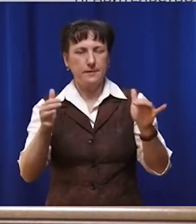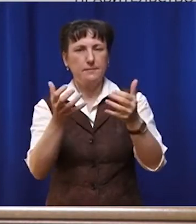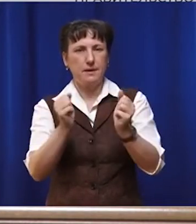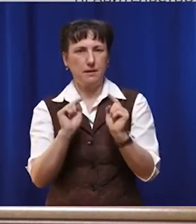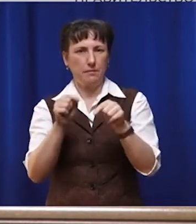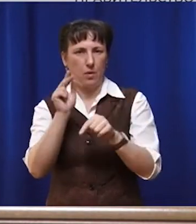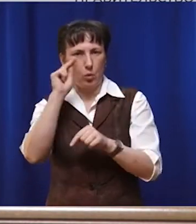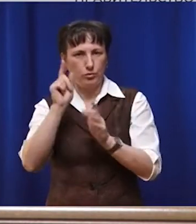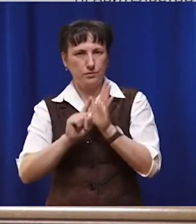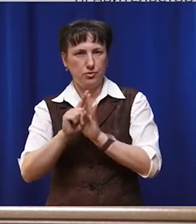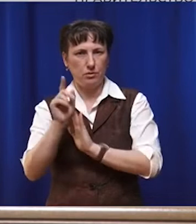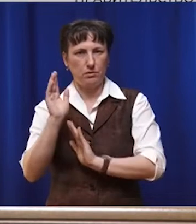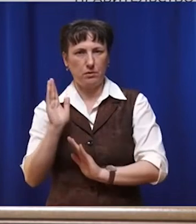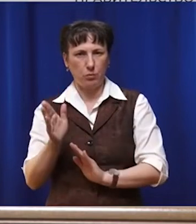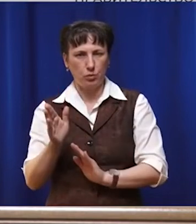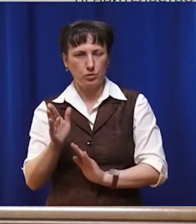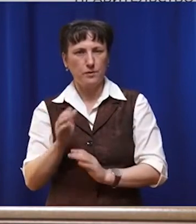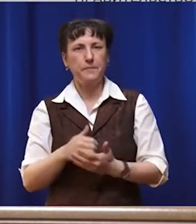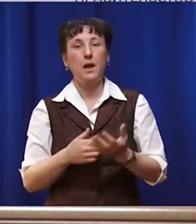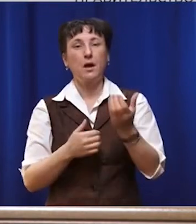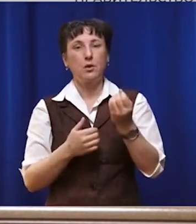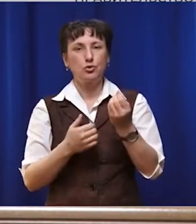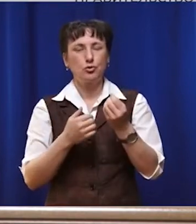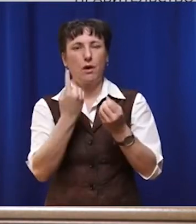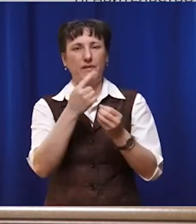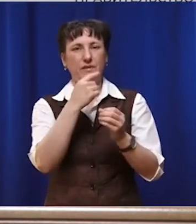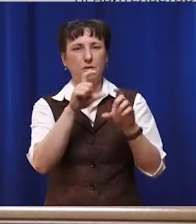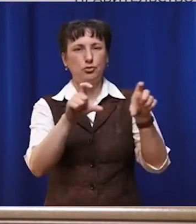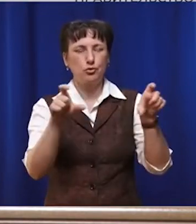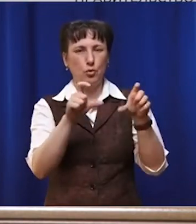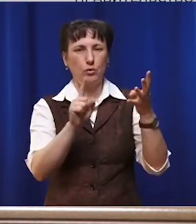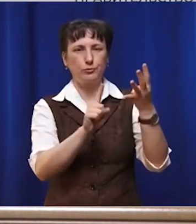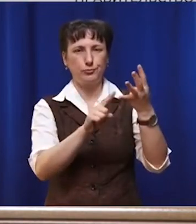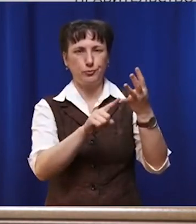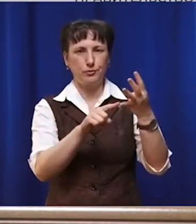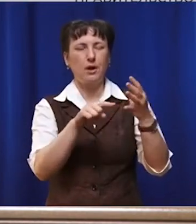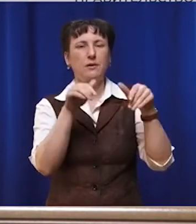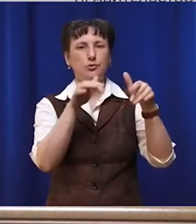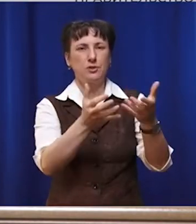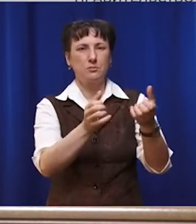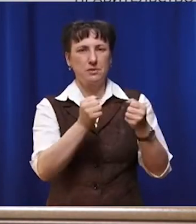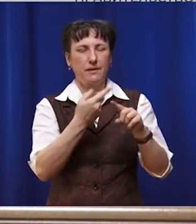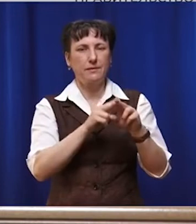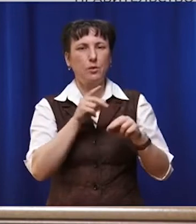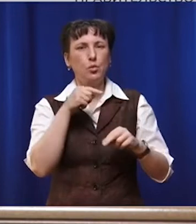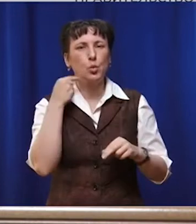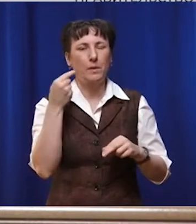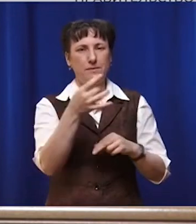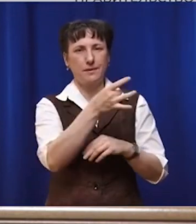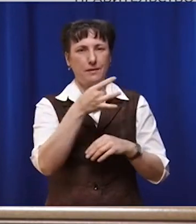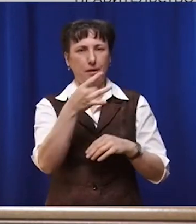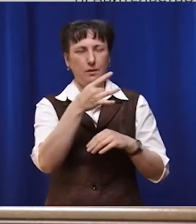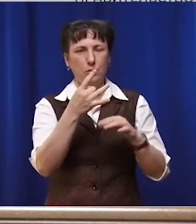еще по одной школе принято решение по четвертой это касается уже тюменского района и